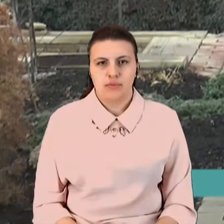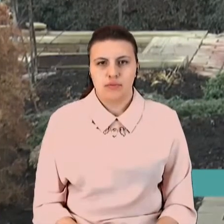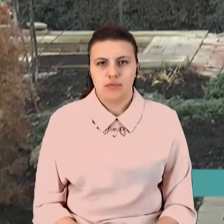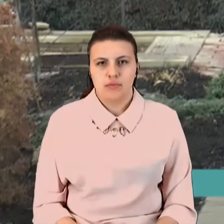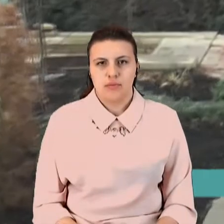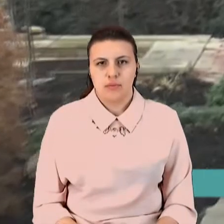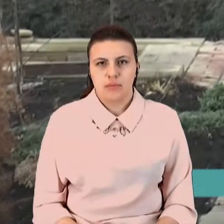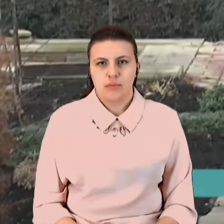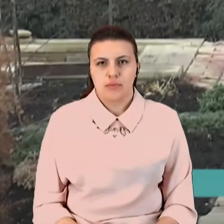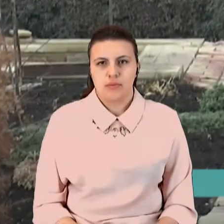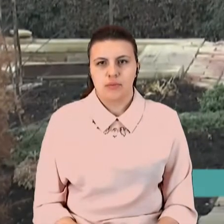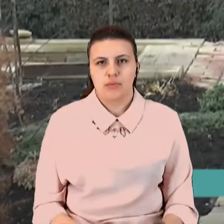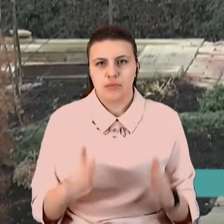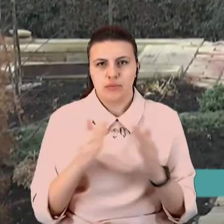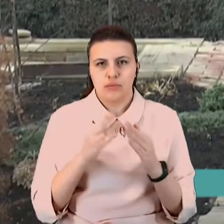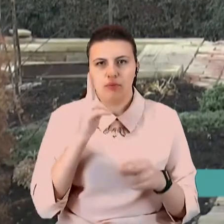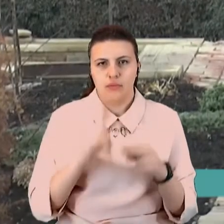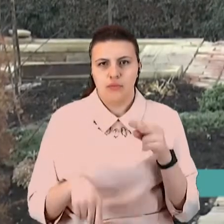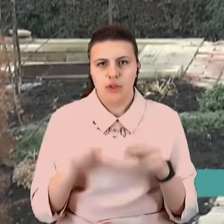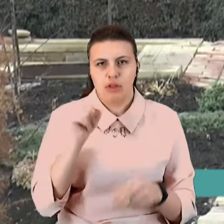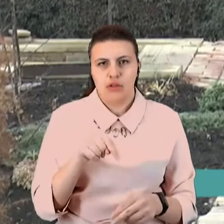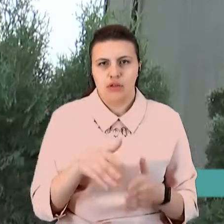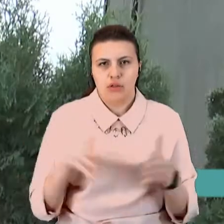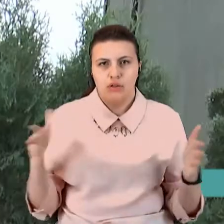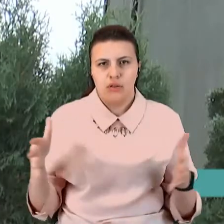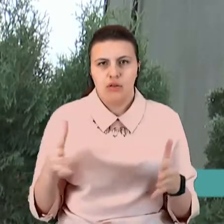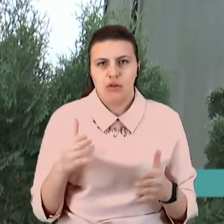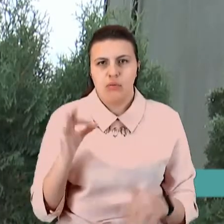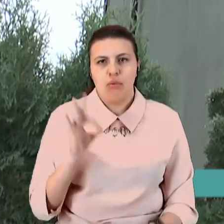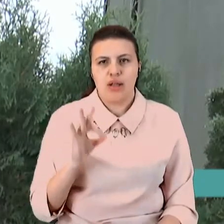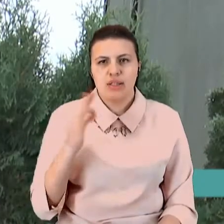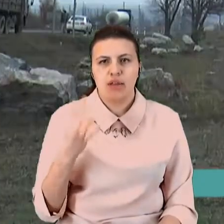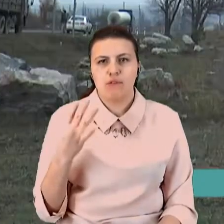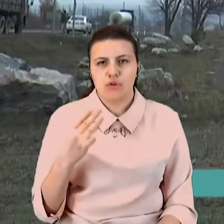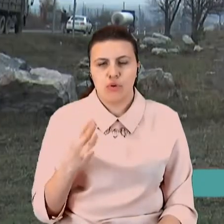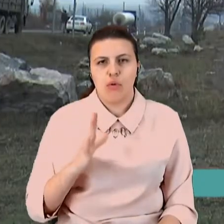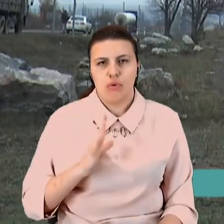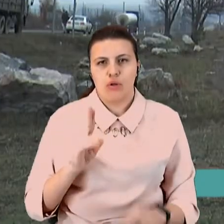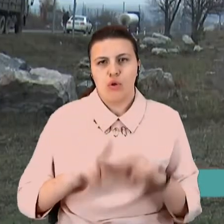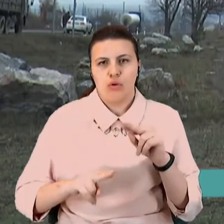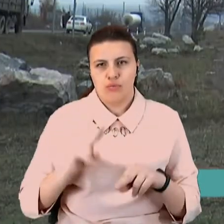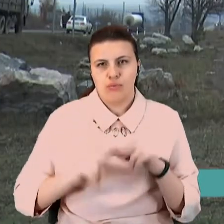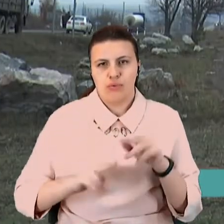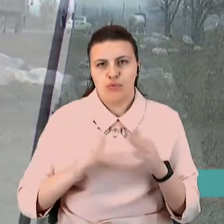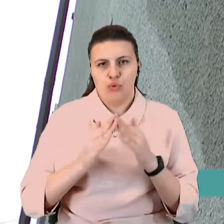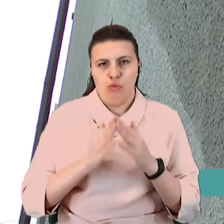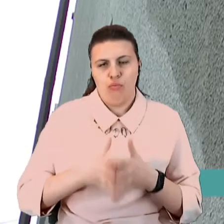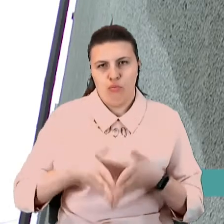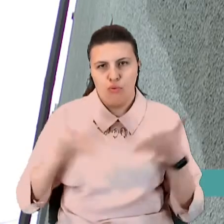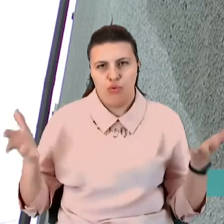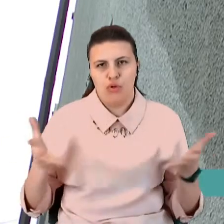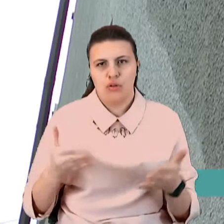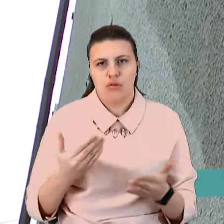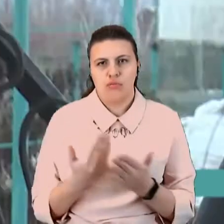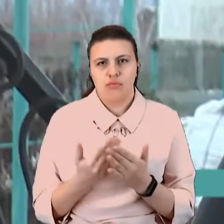Тобто він раніше був більше? Ну, процентом на 40. На це пішло чотири роки та близько 30 тисяч доларів. Ці гроші